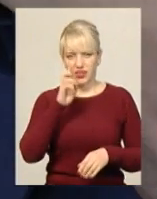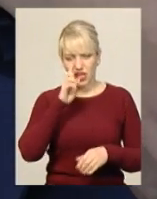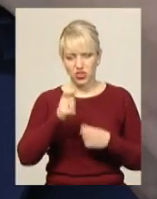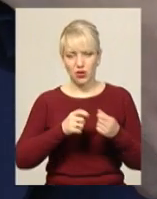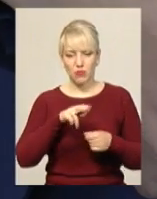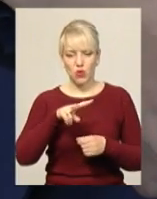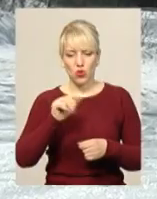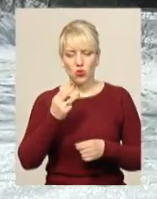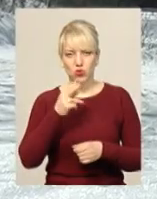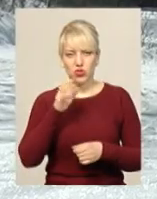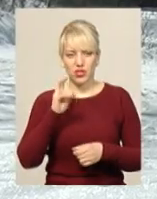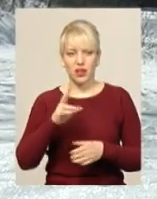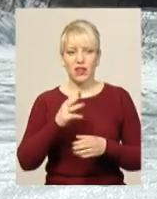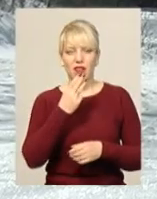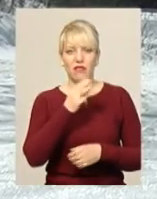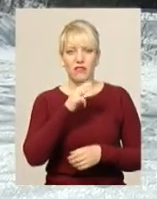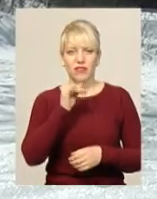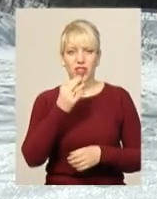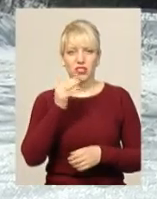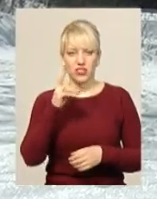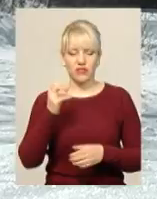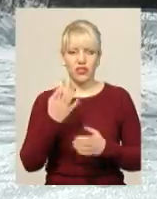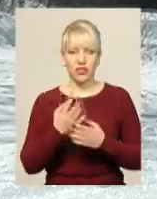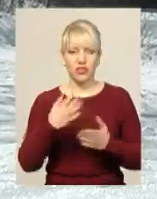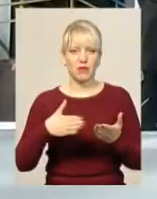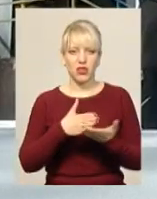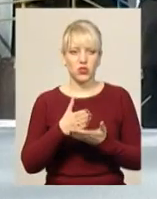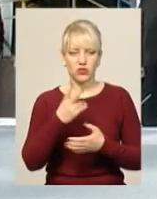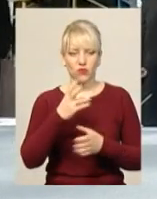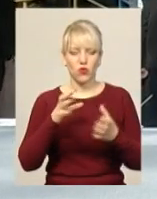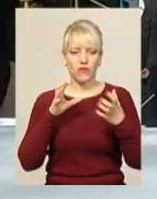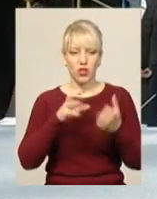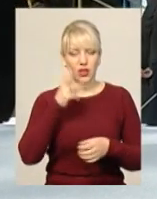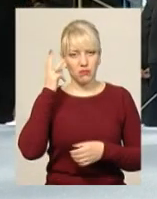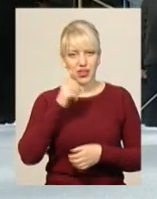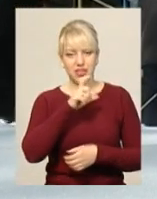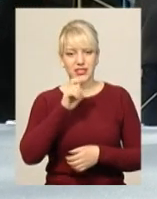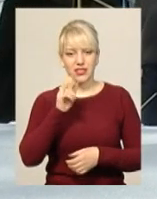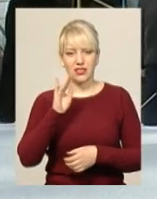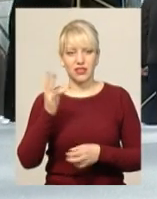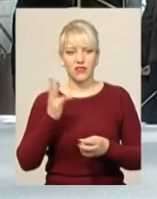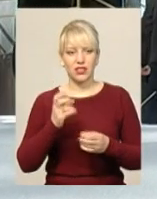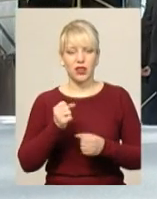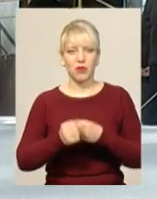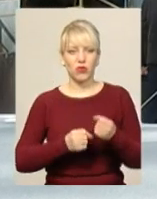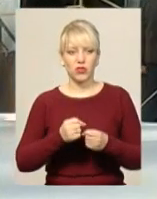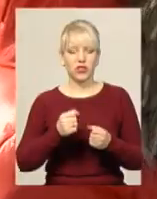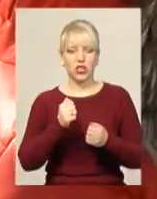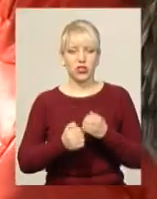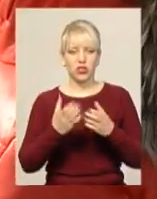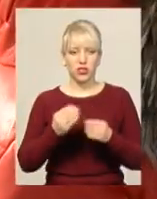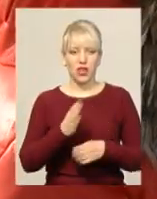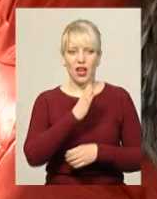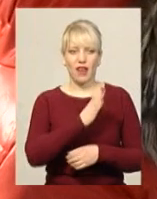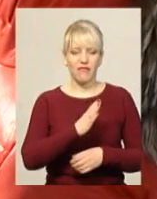Лужняк, через Фашіївку прилягають маршрути двох автобусів. Хмельницький Зіньків має ходити щодня, а Віньківський Хмельницький